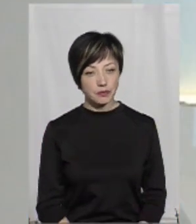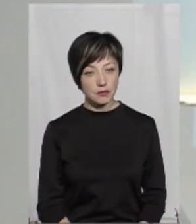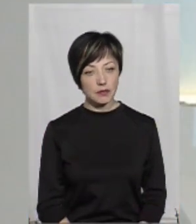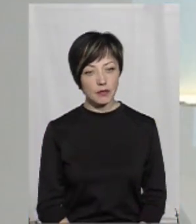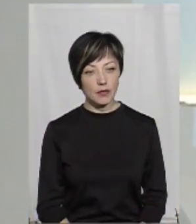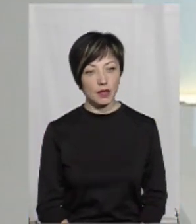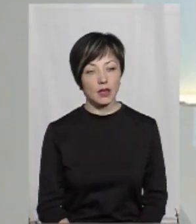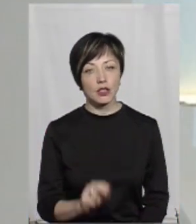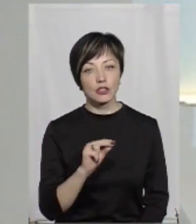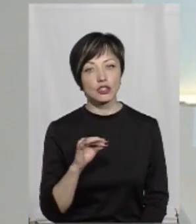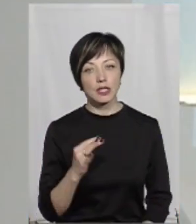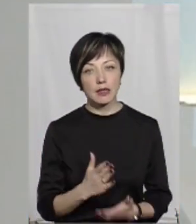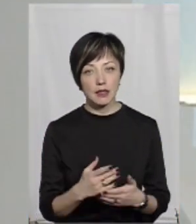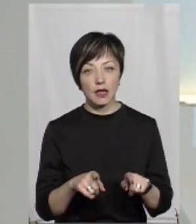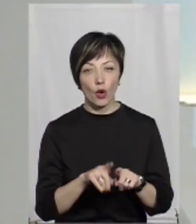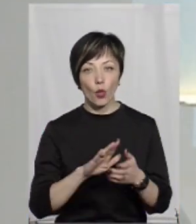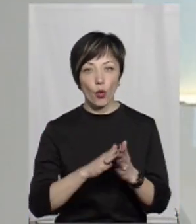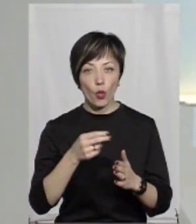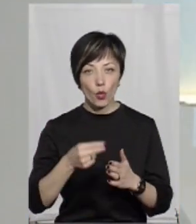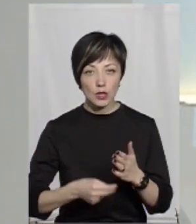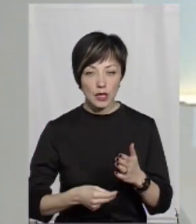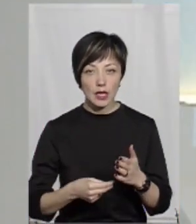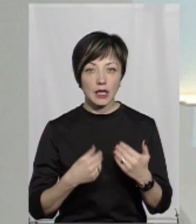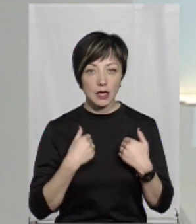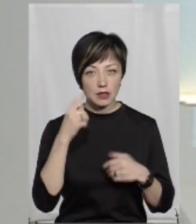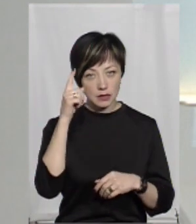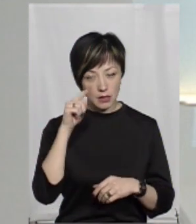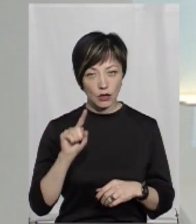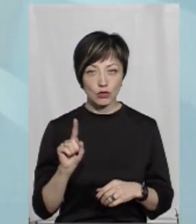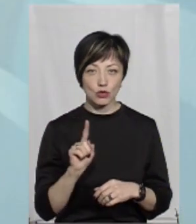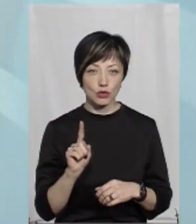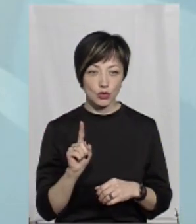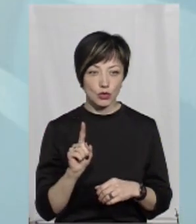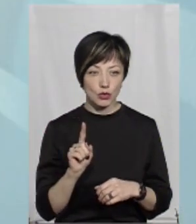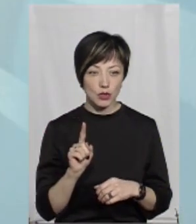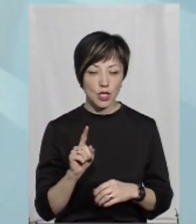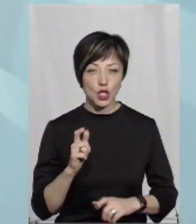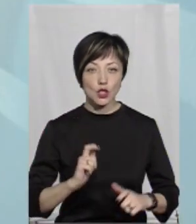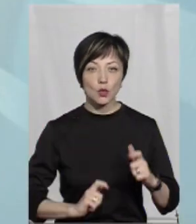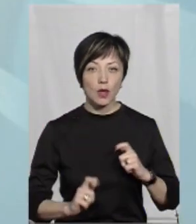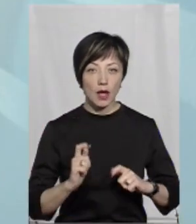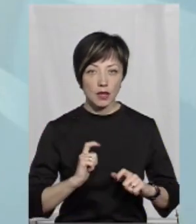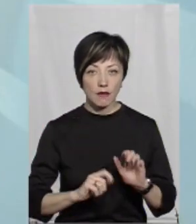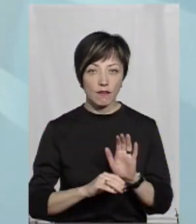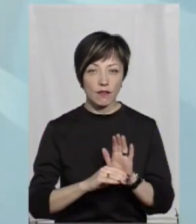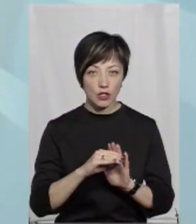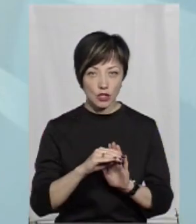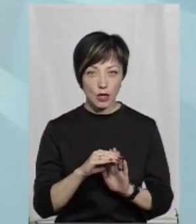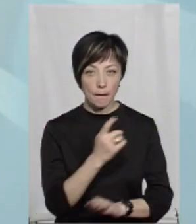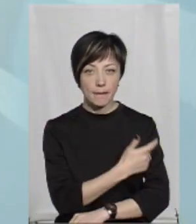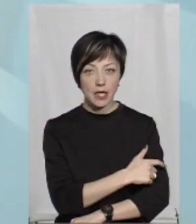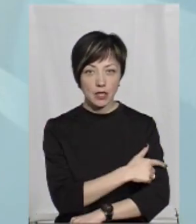є такі угоди укладені? Я знаю, що студенти вищих